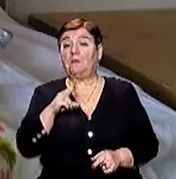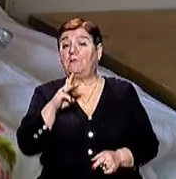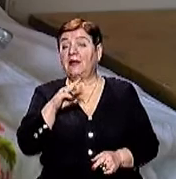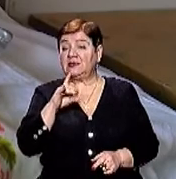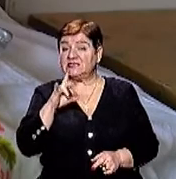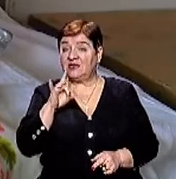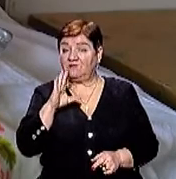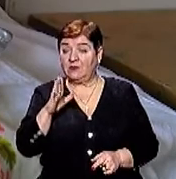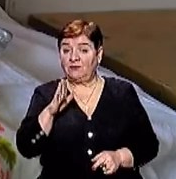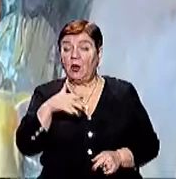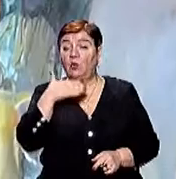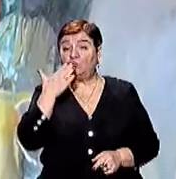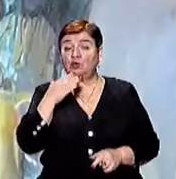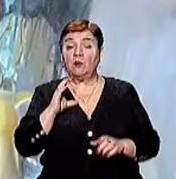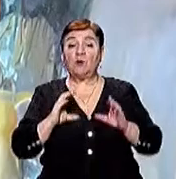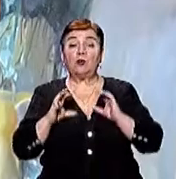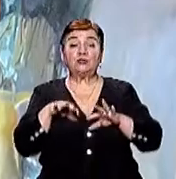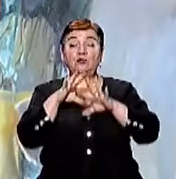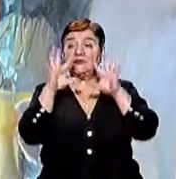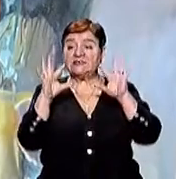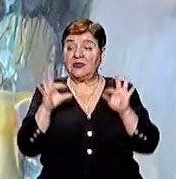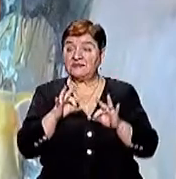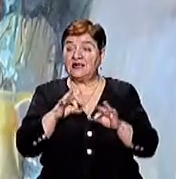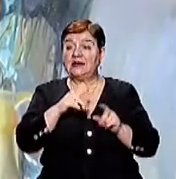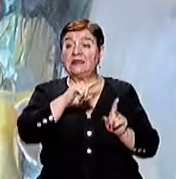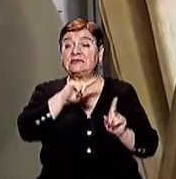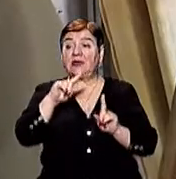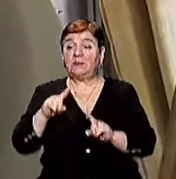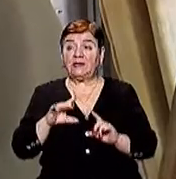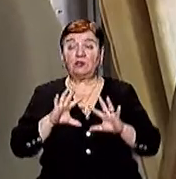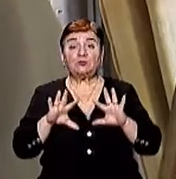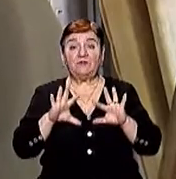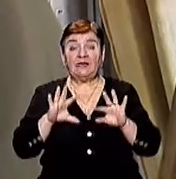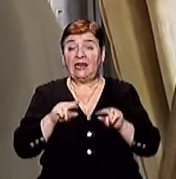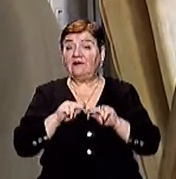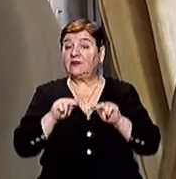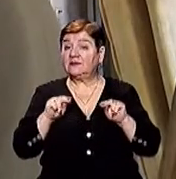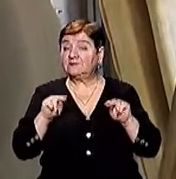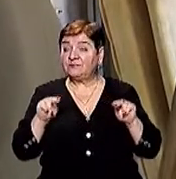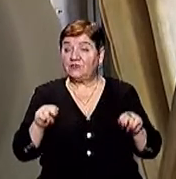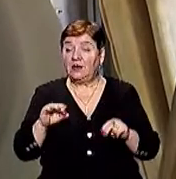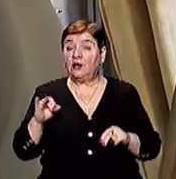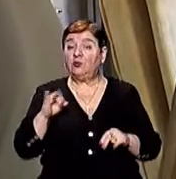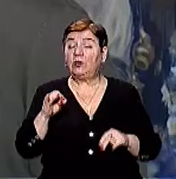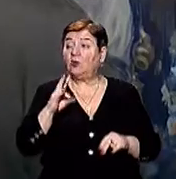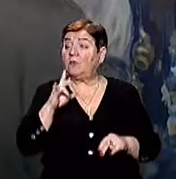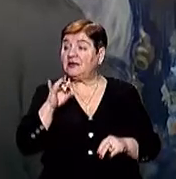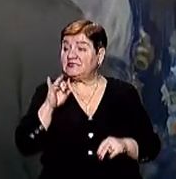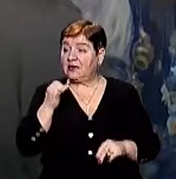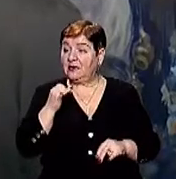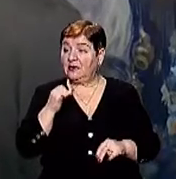В Ужгородському коледжі мистецтв є студенти з усіх районів Закарпаття Розповідає викладач фахових дисциплін Юрій Копанський